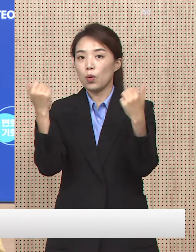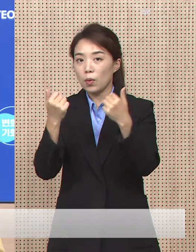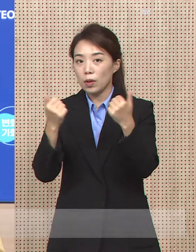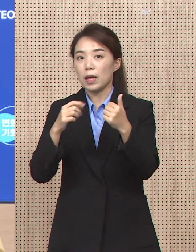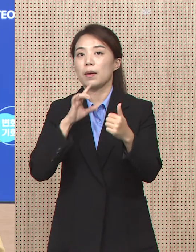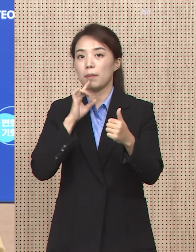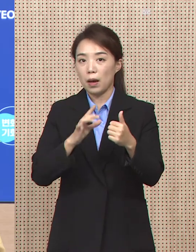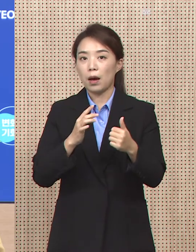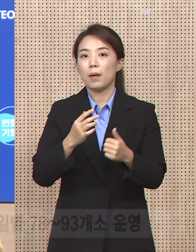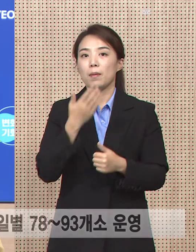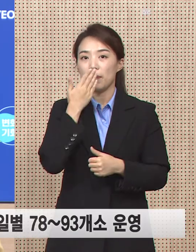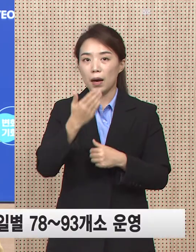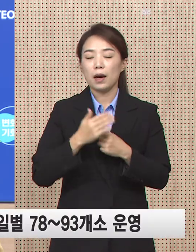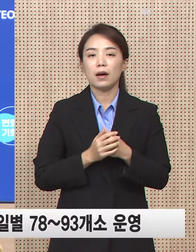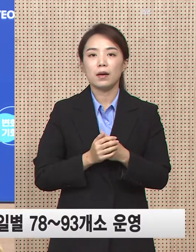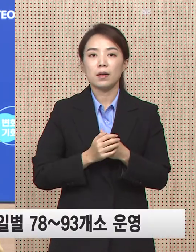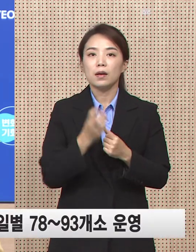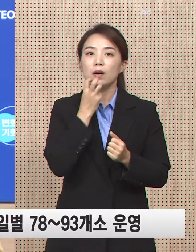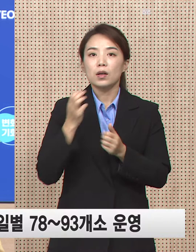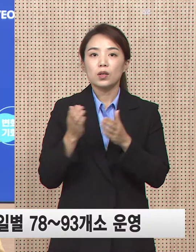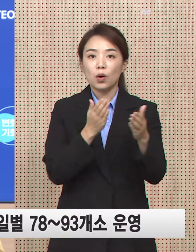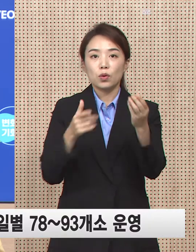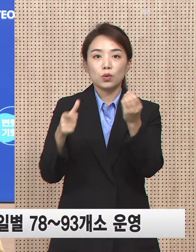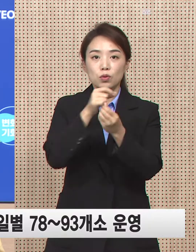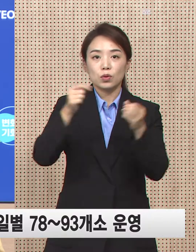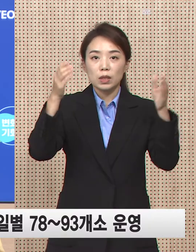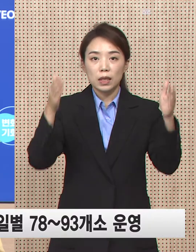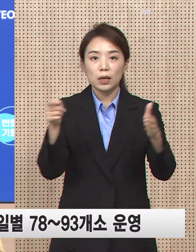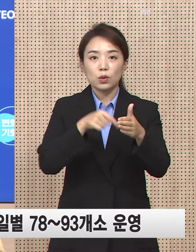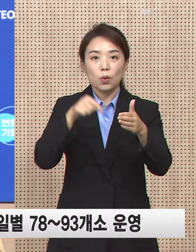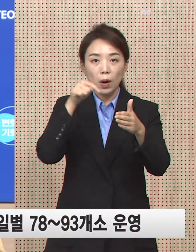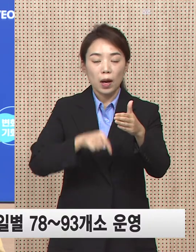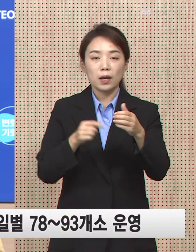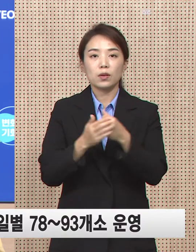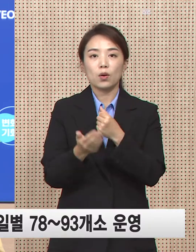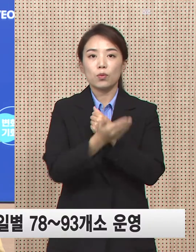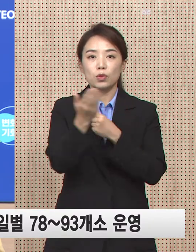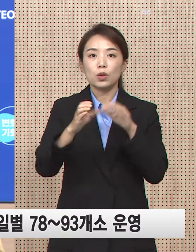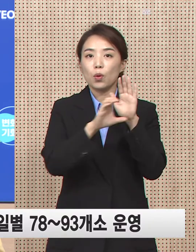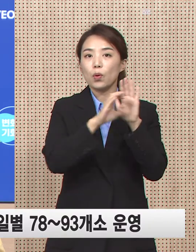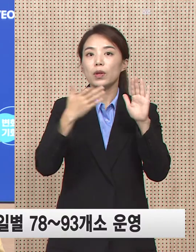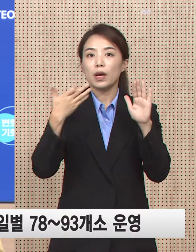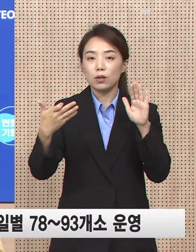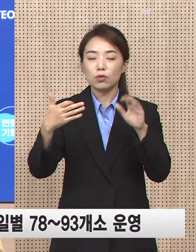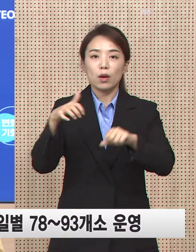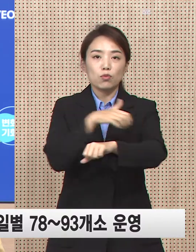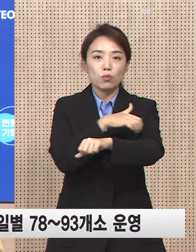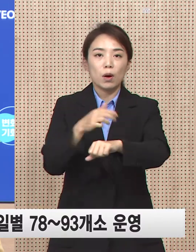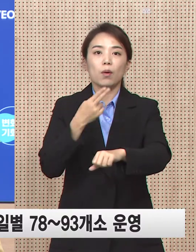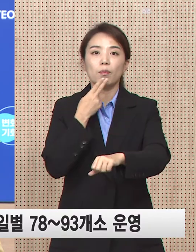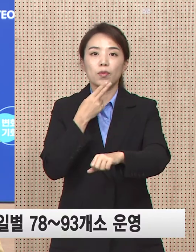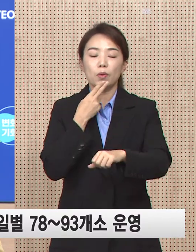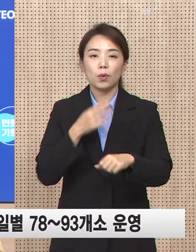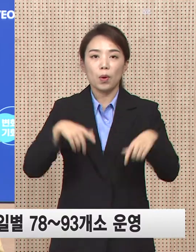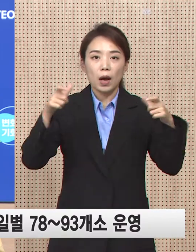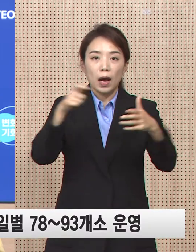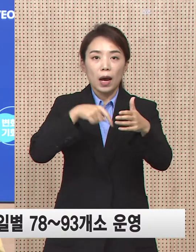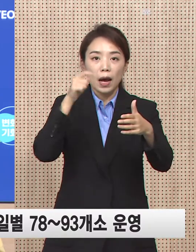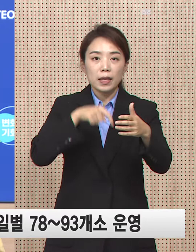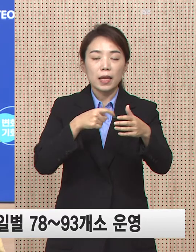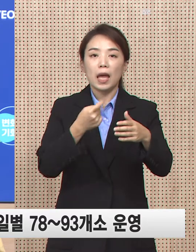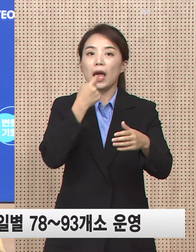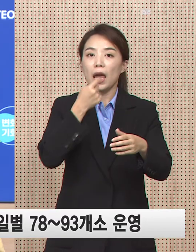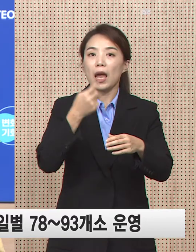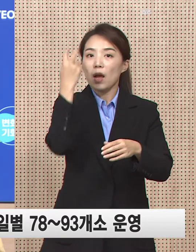허용됩니다. 경기도는 추석 연휴 기간 내도 도민 여러분들이 코로나19 검사에 불편함이 없도록 도내 선별진료소 및